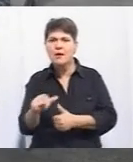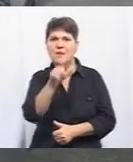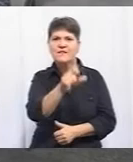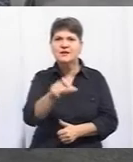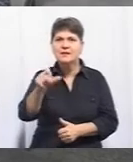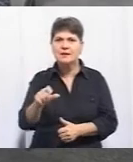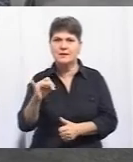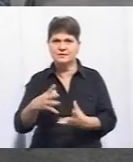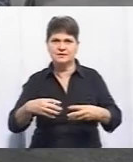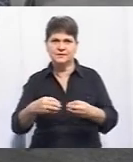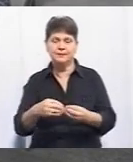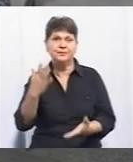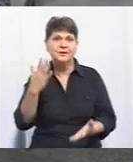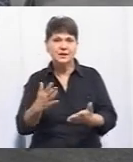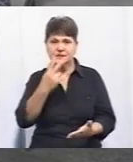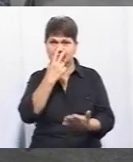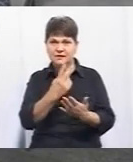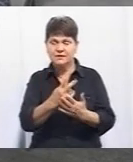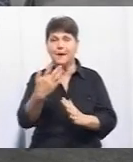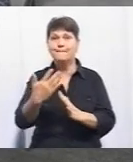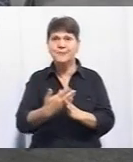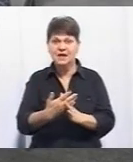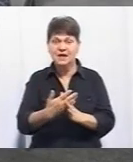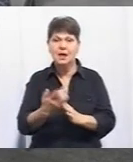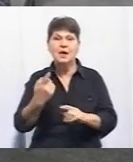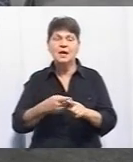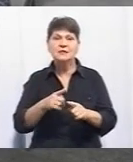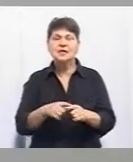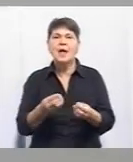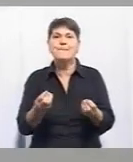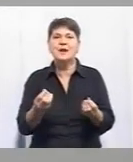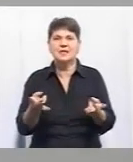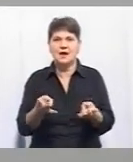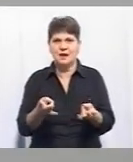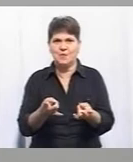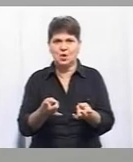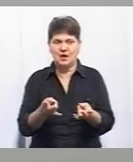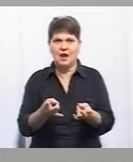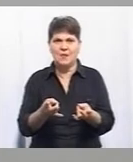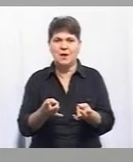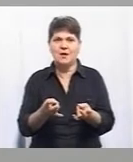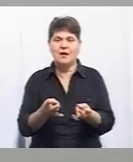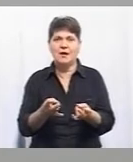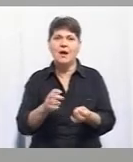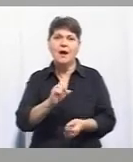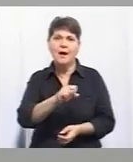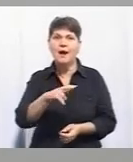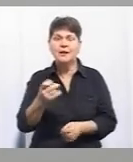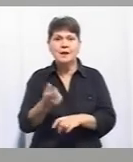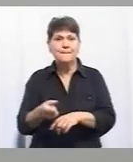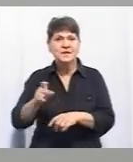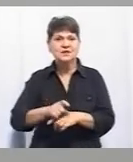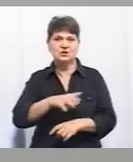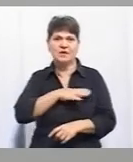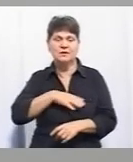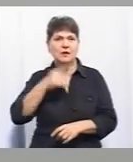шлях. Якщо дивитися, наприклад, на пільги, пільга – це задоволення певної матеріальної потреби у людини. Там потреба, наприклад, у землі. Але більшість ветеранів